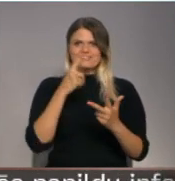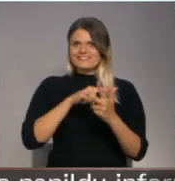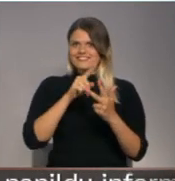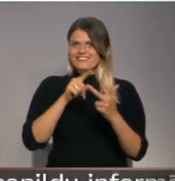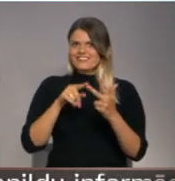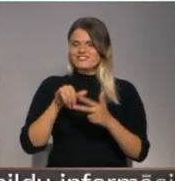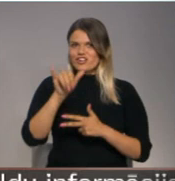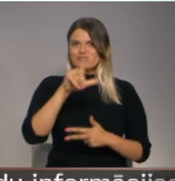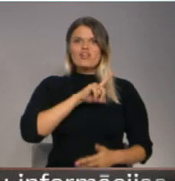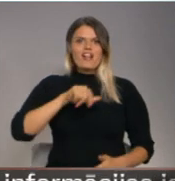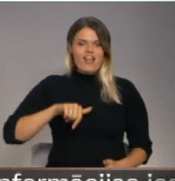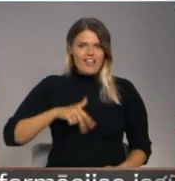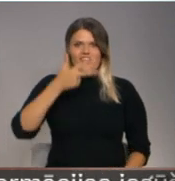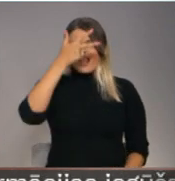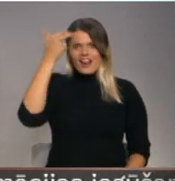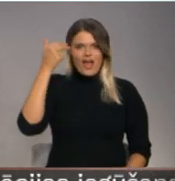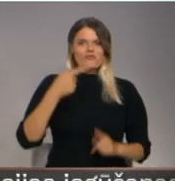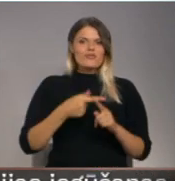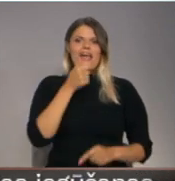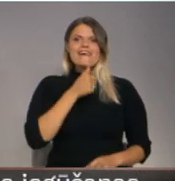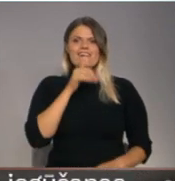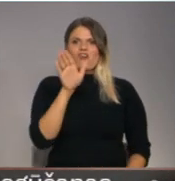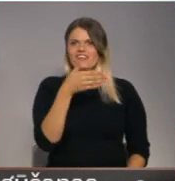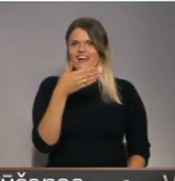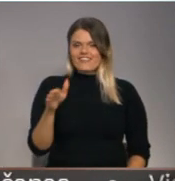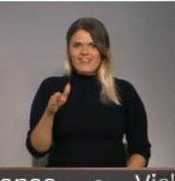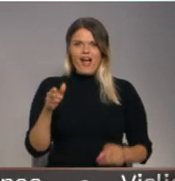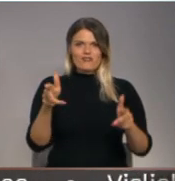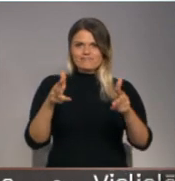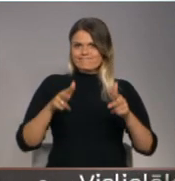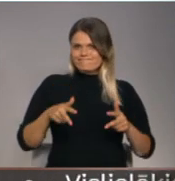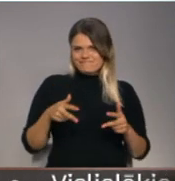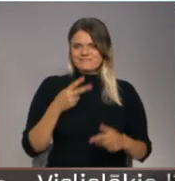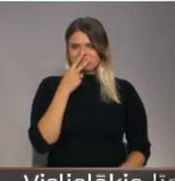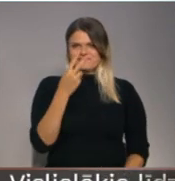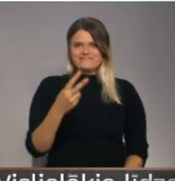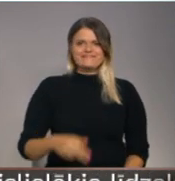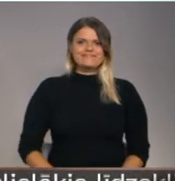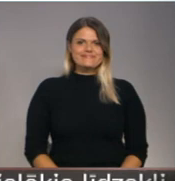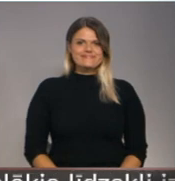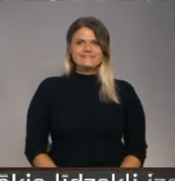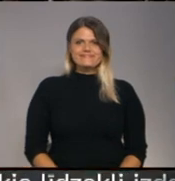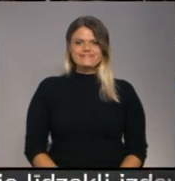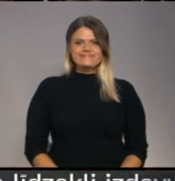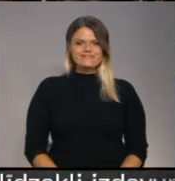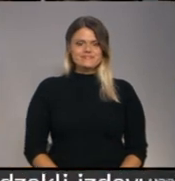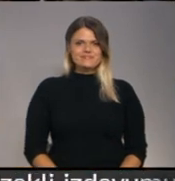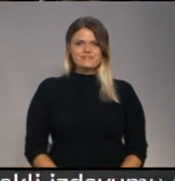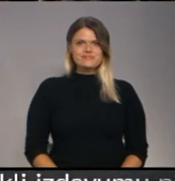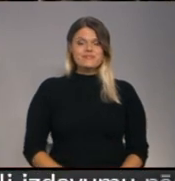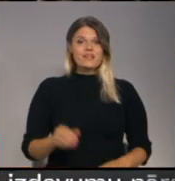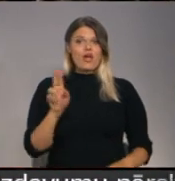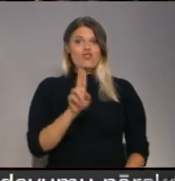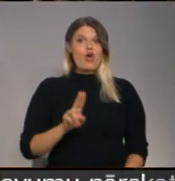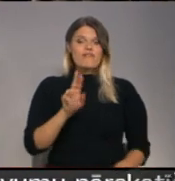pasaulē lidos gaiskuģi ar Latvijas lietosni gaunijas karogiem sāniem un par to Anda Boša. Gan